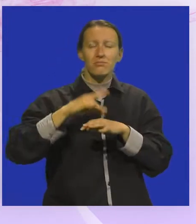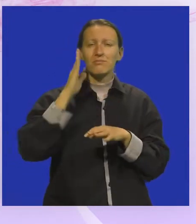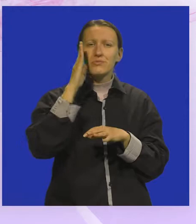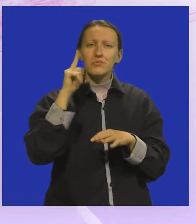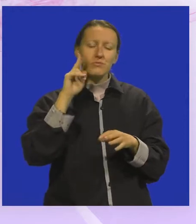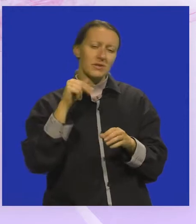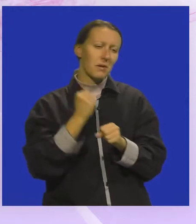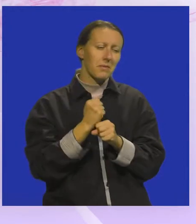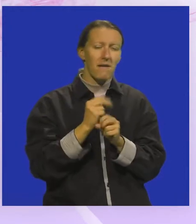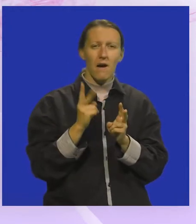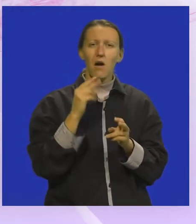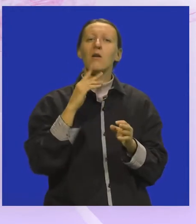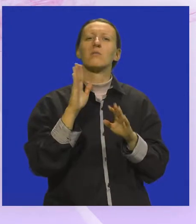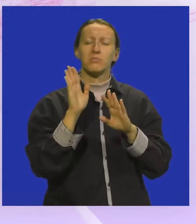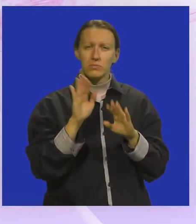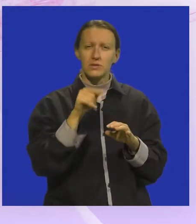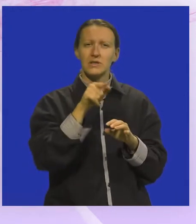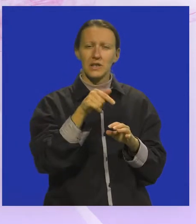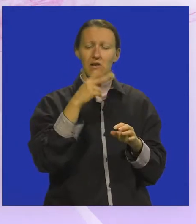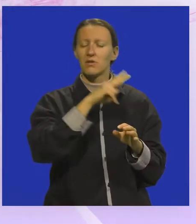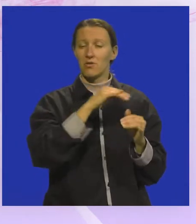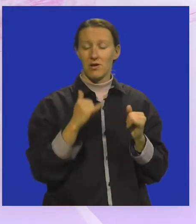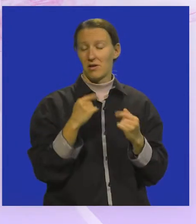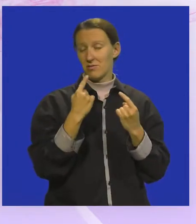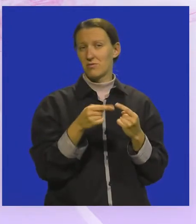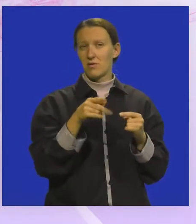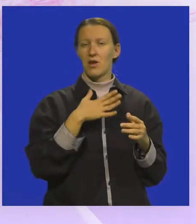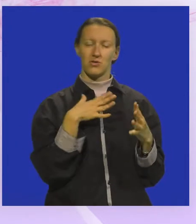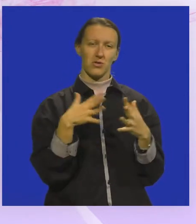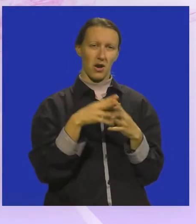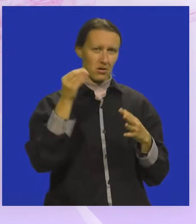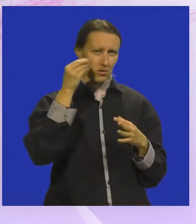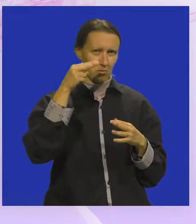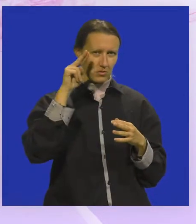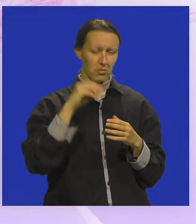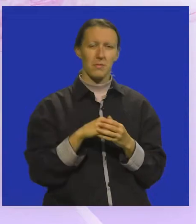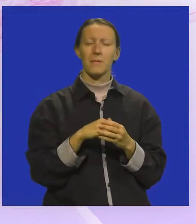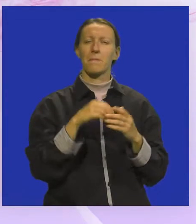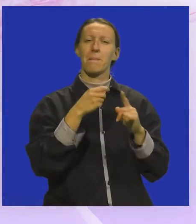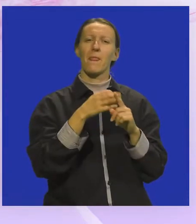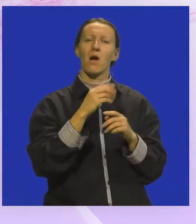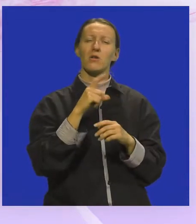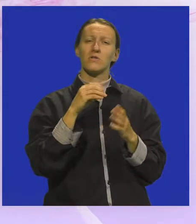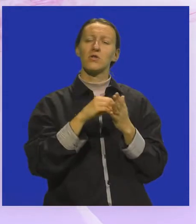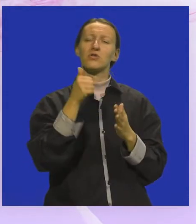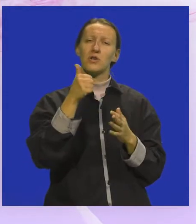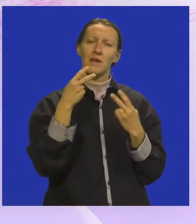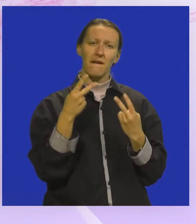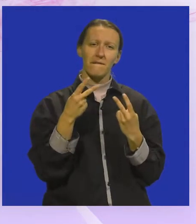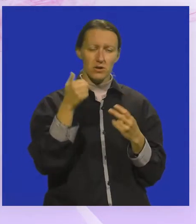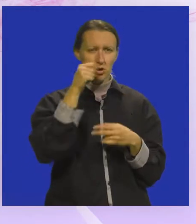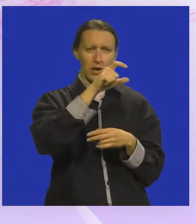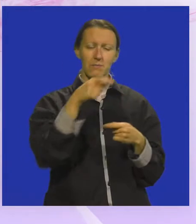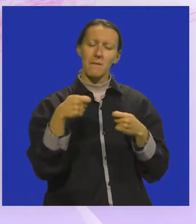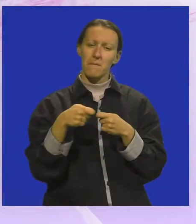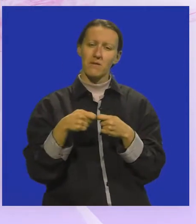realizirali i pustili su te tragove do dana današnje u našem gradu. Uz Antonija Kozlovića još jedno značajno ime